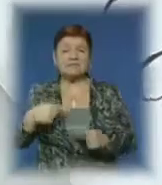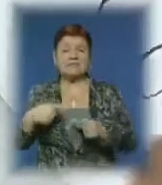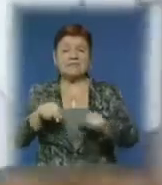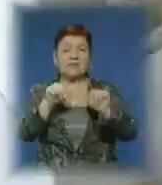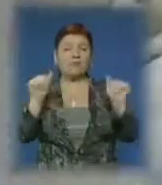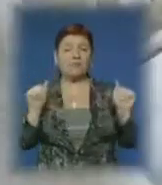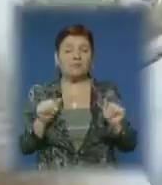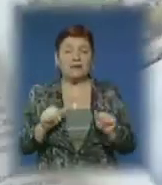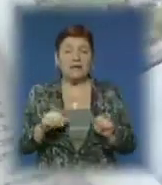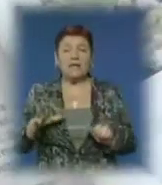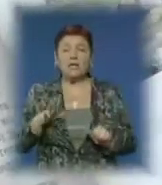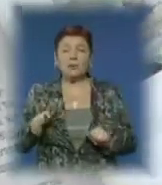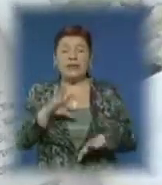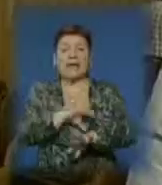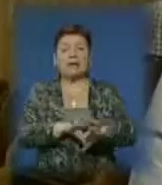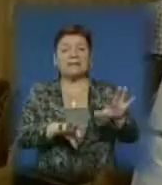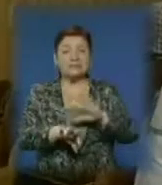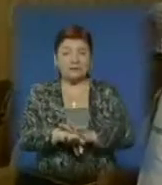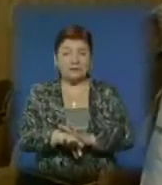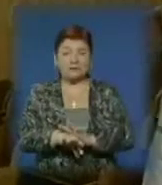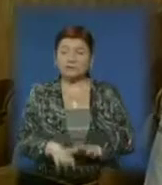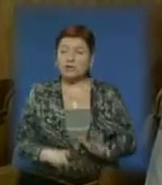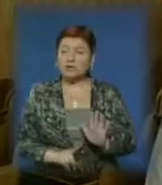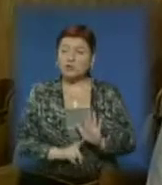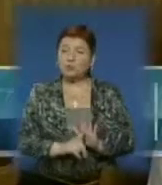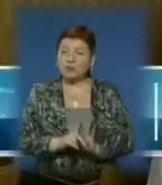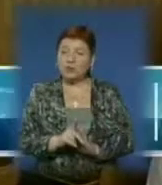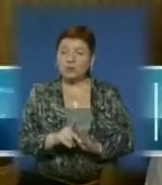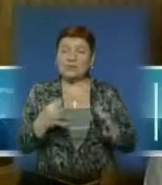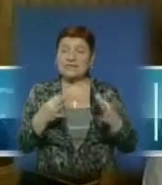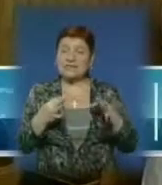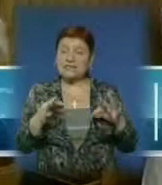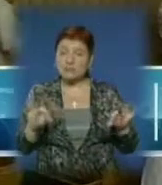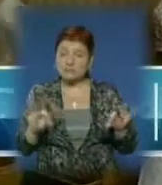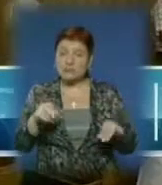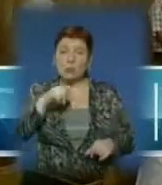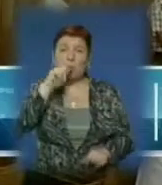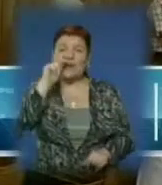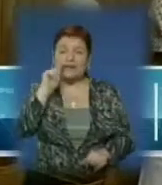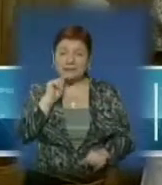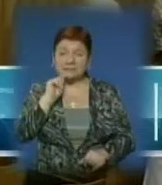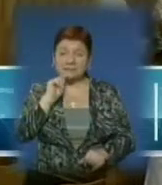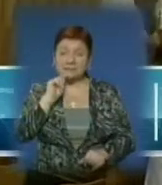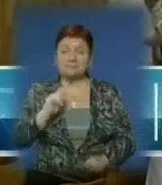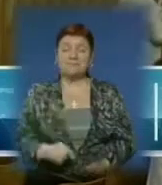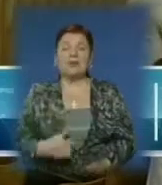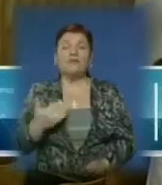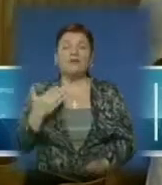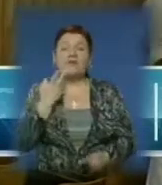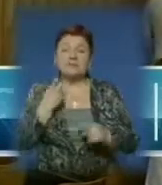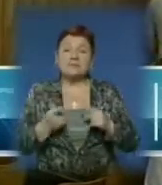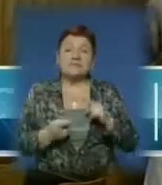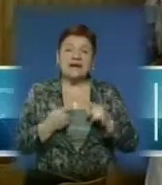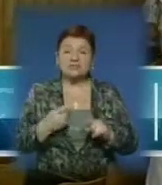формувань та були репресовані. На початку незалежності України вони завжди